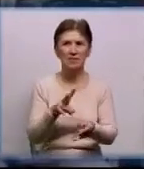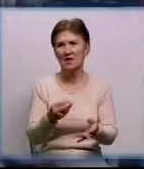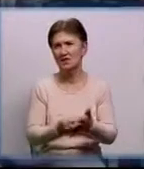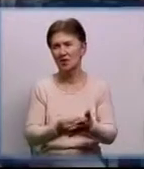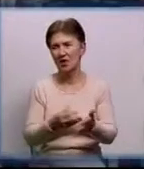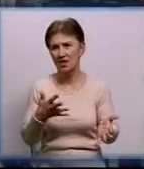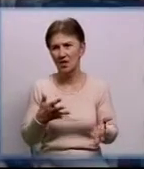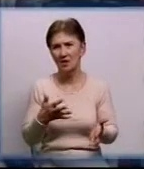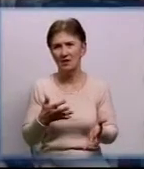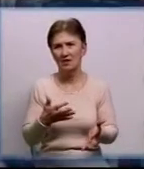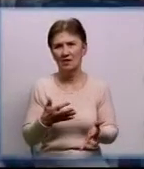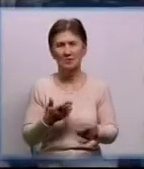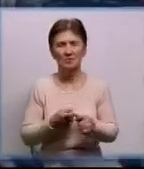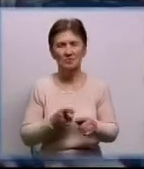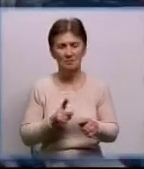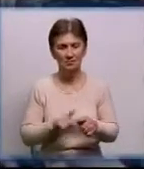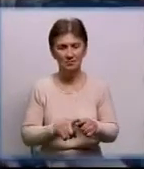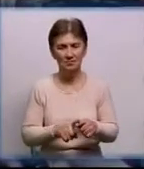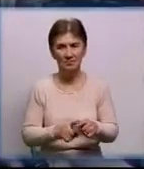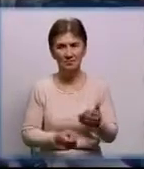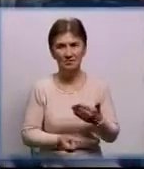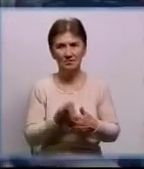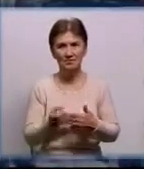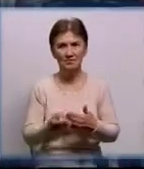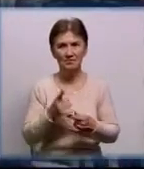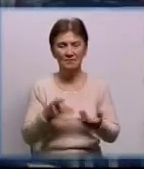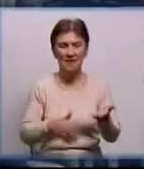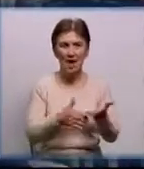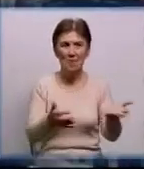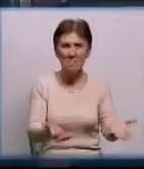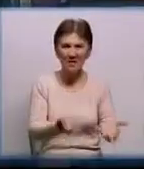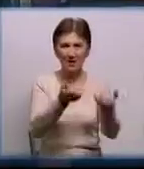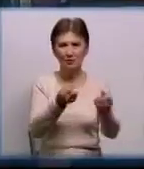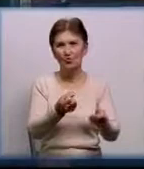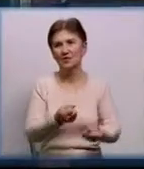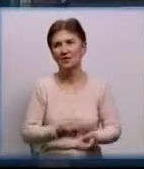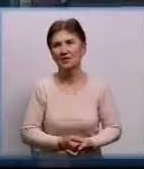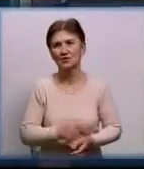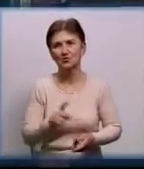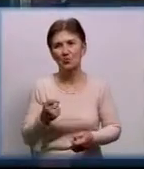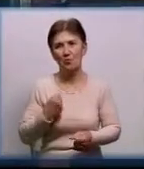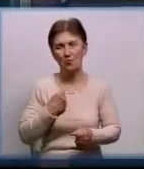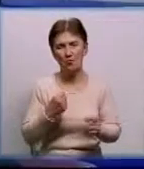Тому ми намагаємось по мірі можливості техніку цю підтримувати, щоб вона знаходилася в боєздатному, гарному стані.